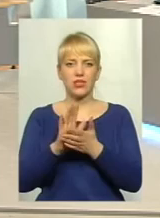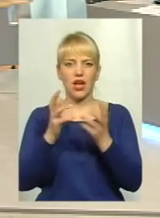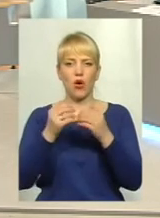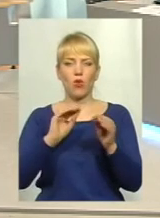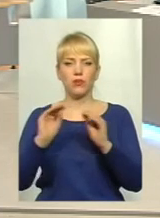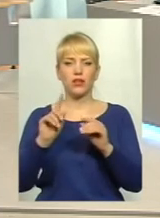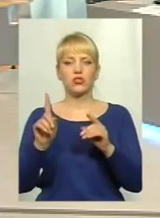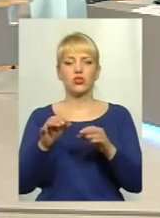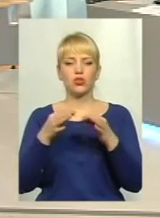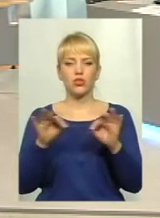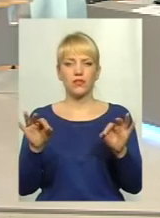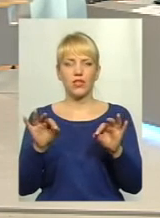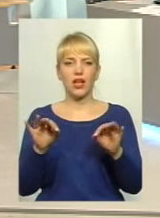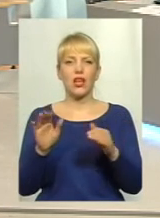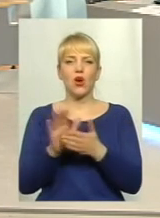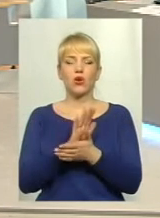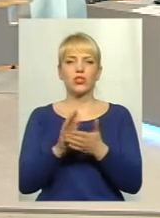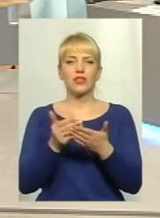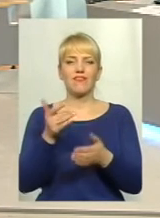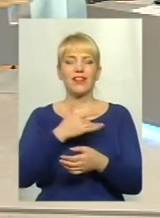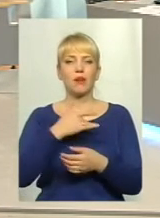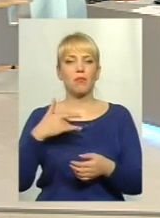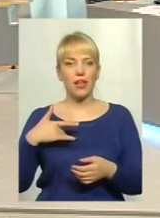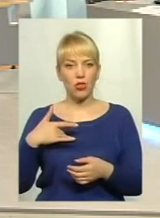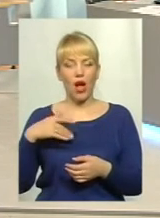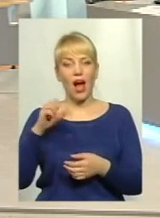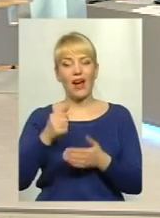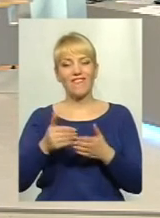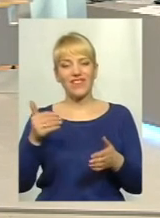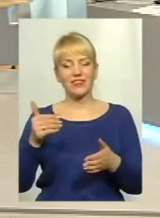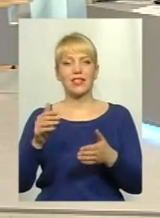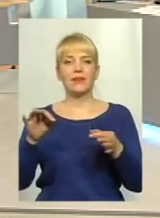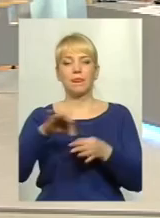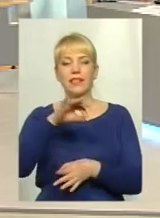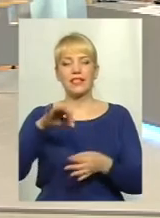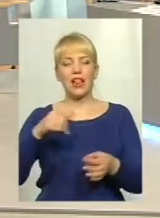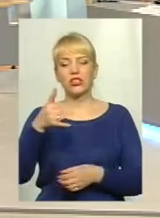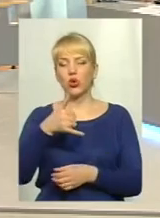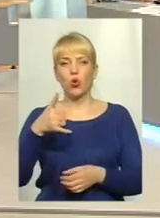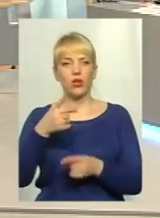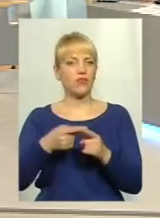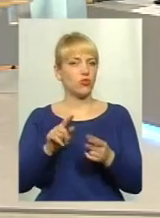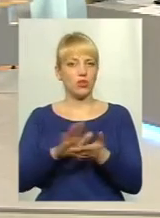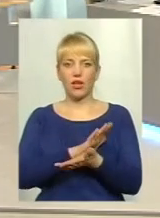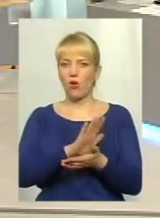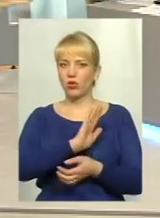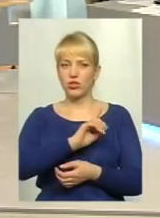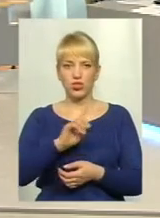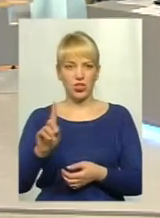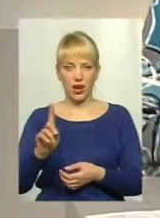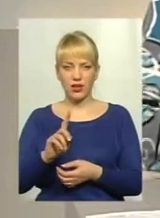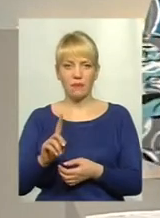очистити від пилу. А від залишків олії, від інших токсичних речовин циклони не очищають газово. з тим,